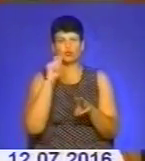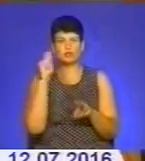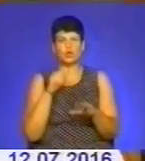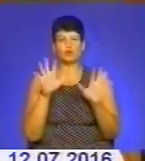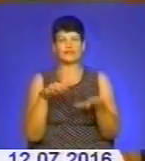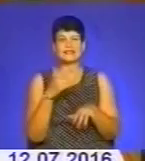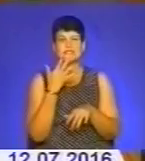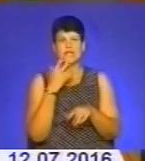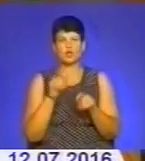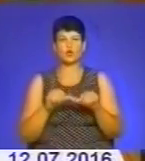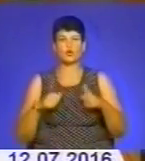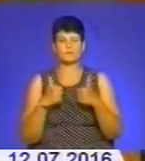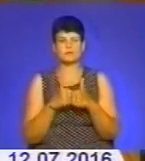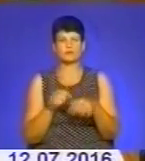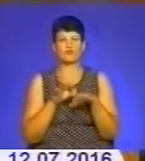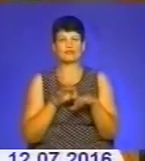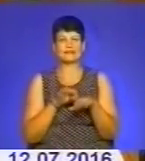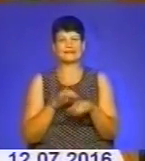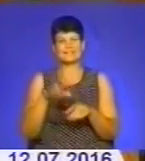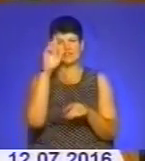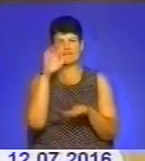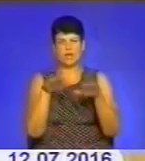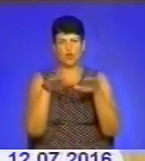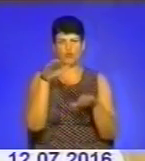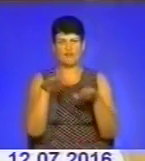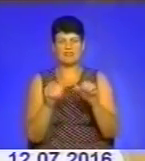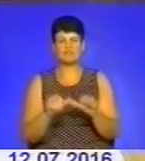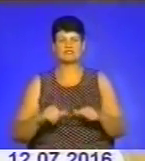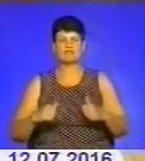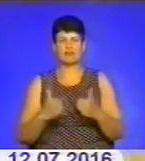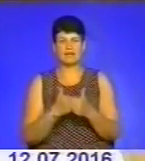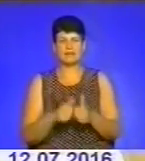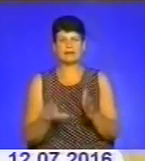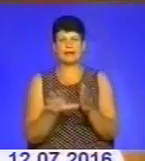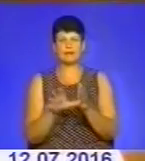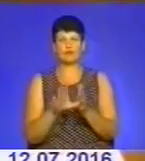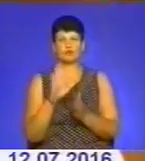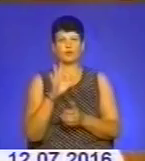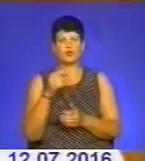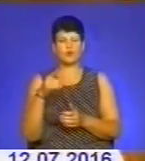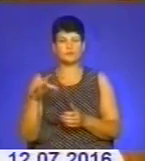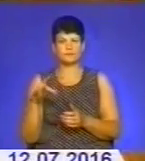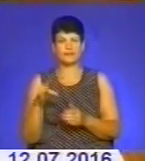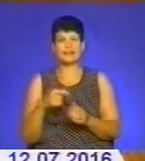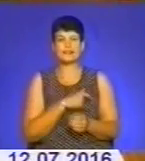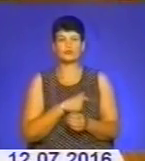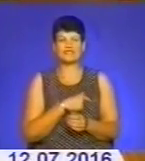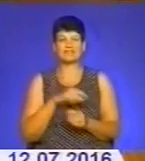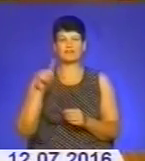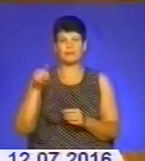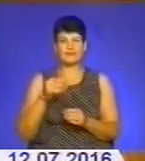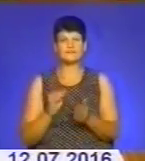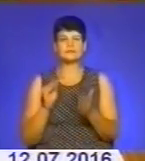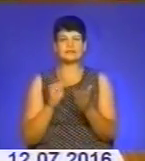державне регулювання у сферах енергетики та комунальних послуг Володимиру Гройсману. У документі депутати вимагають встановити